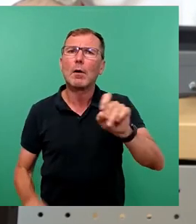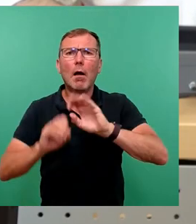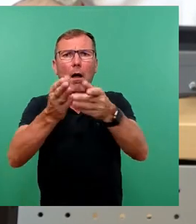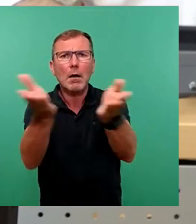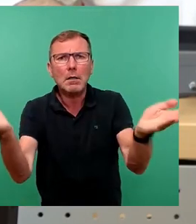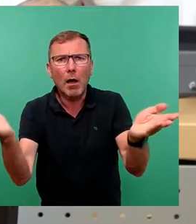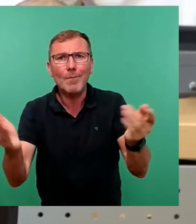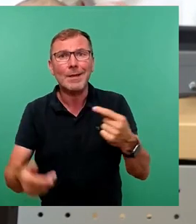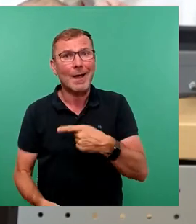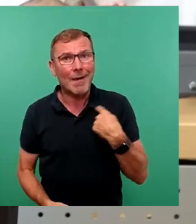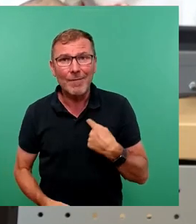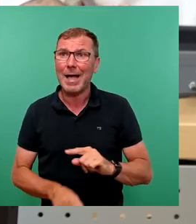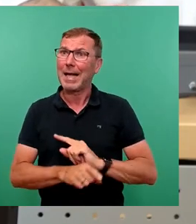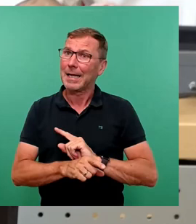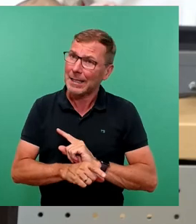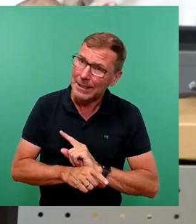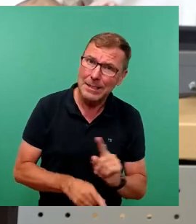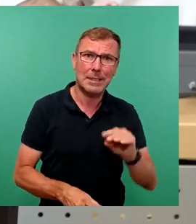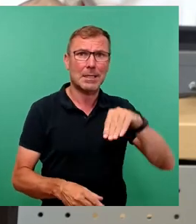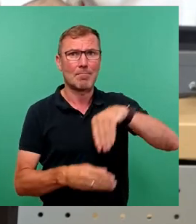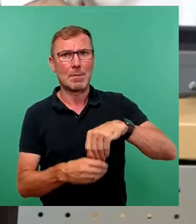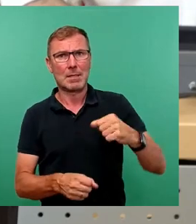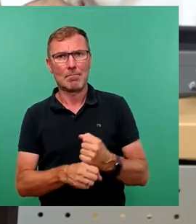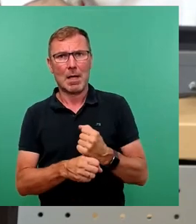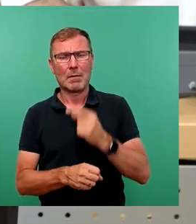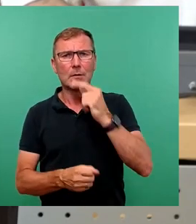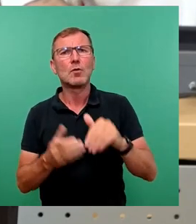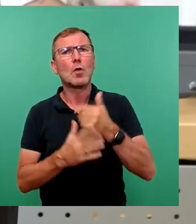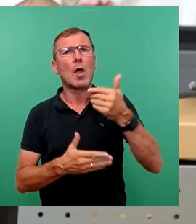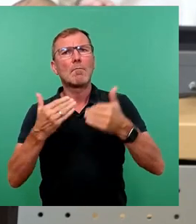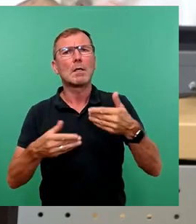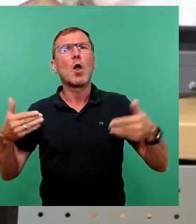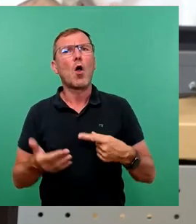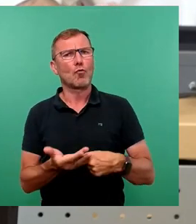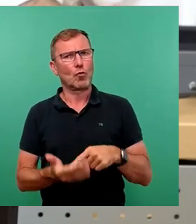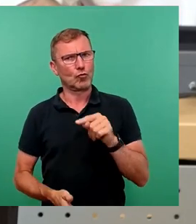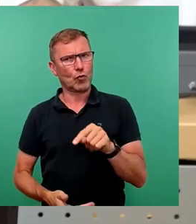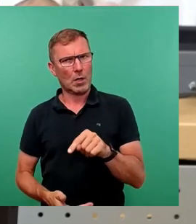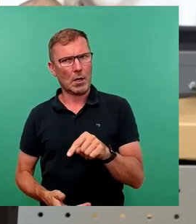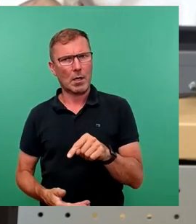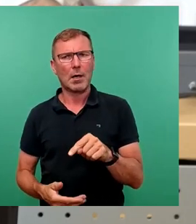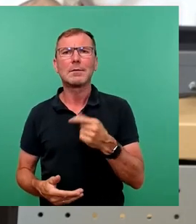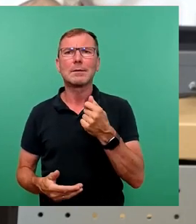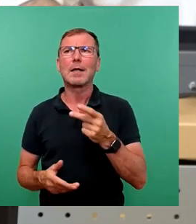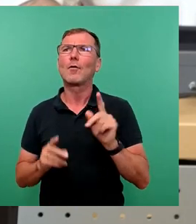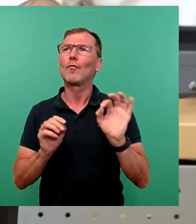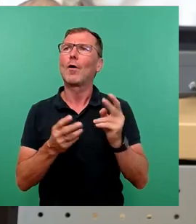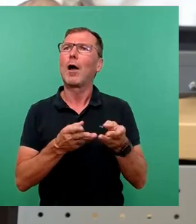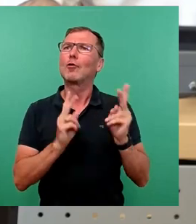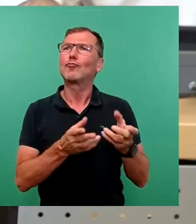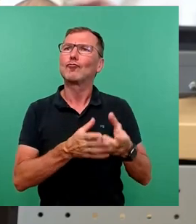Wir werden nicht dabei sein, wenn die Neuberechnung der Grundsteuer dazu führen soll, das Stadtsäckel zusätzlich zu füllen.